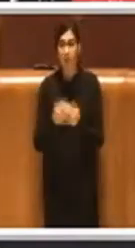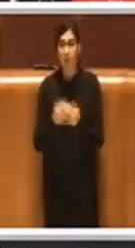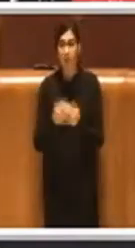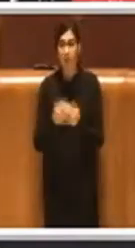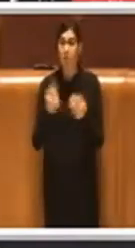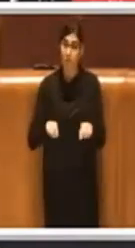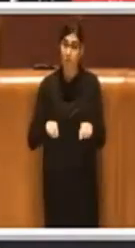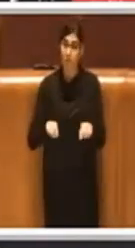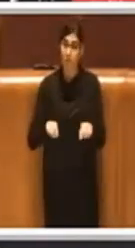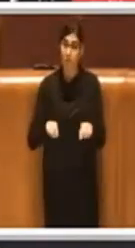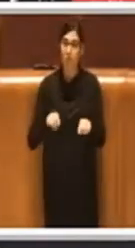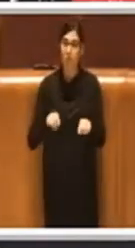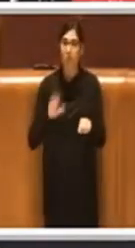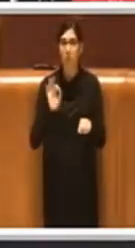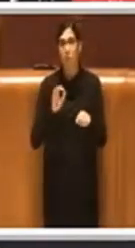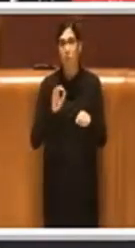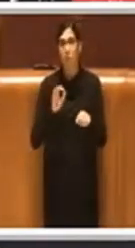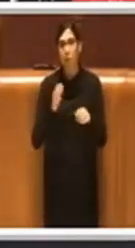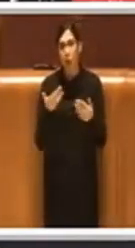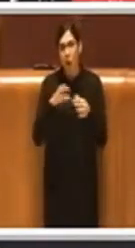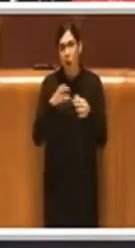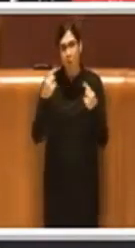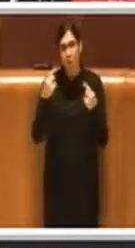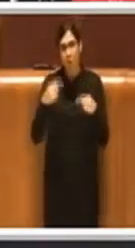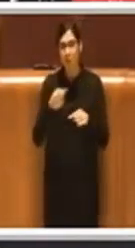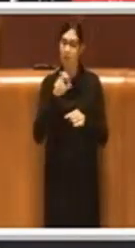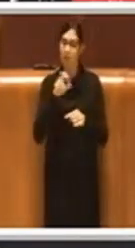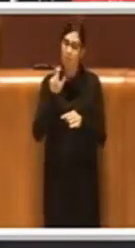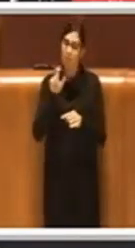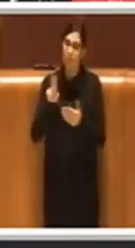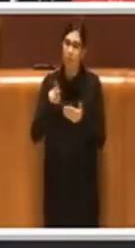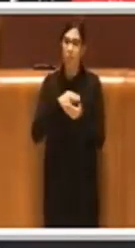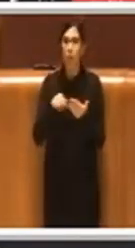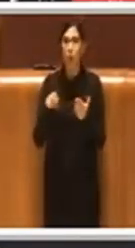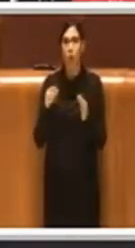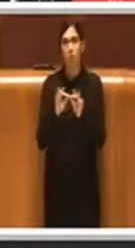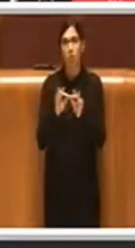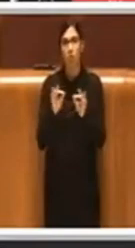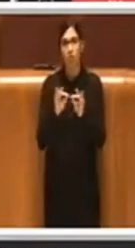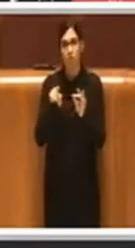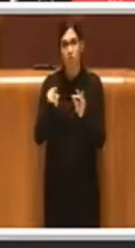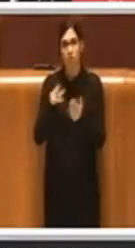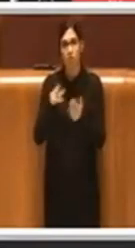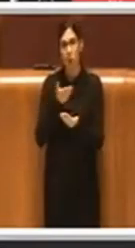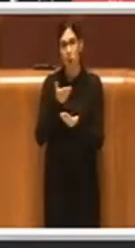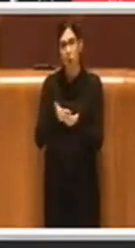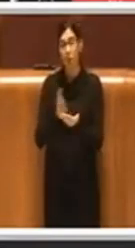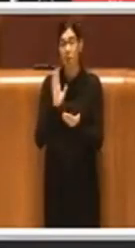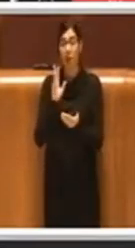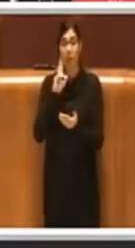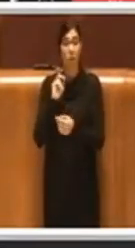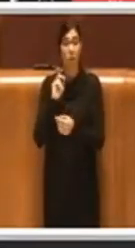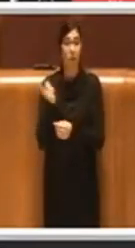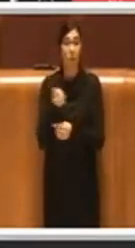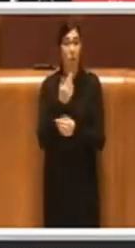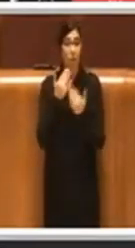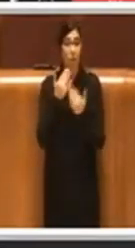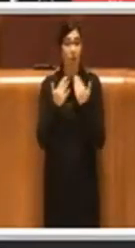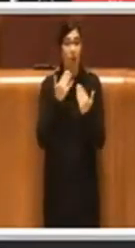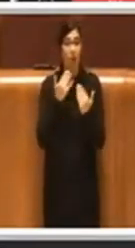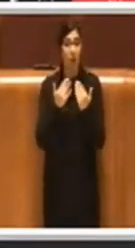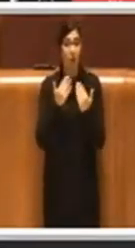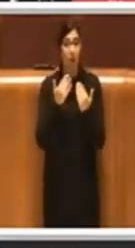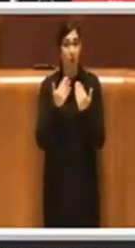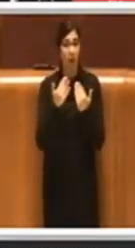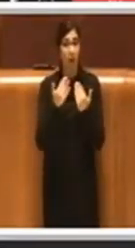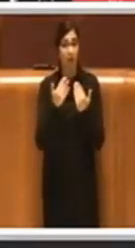un tema, proprio a fronte di questo noi consegniamo il voto positivo su questa mozione, ricordando però tutta l'Aula che la lettera, o meglio